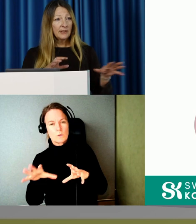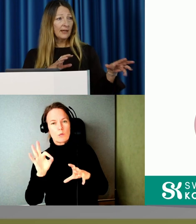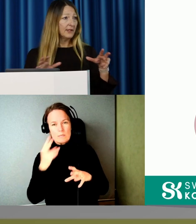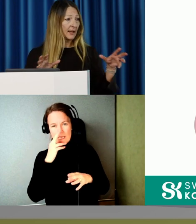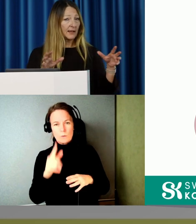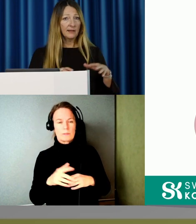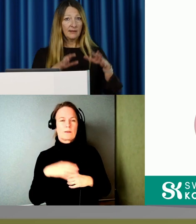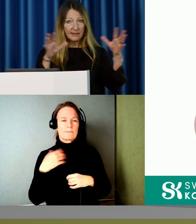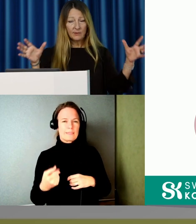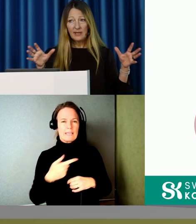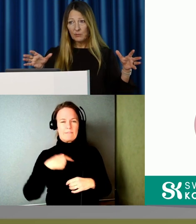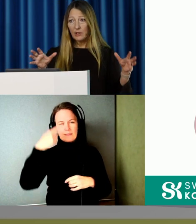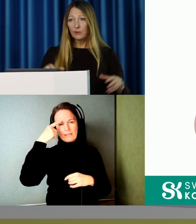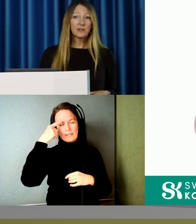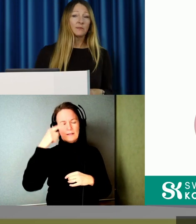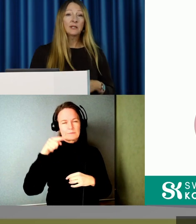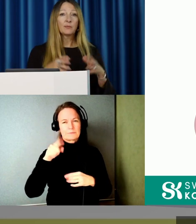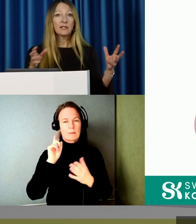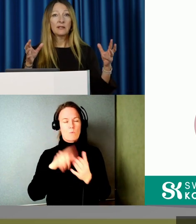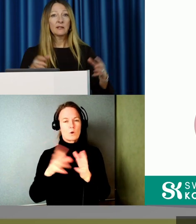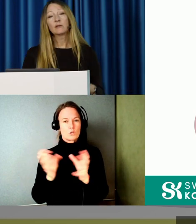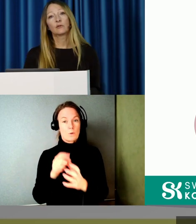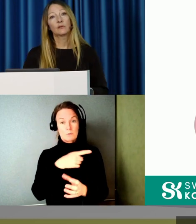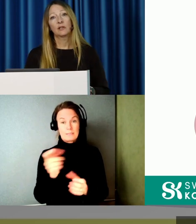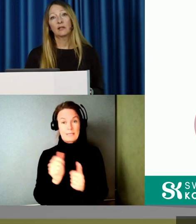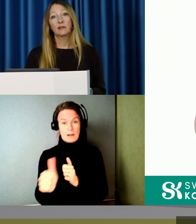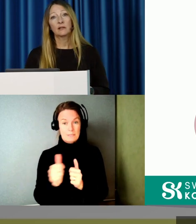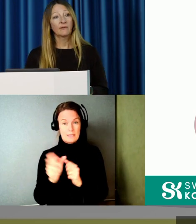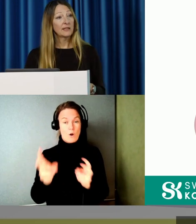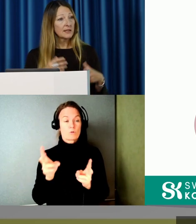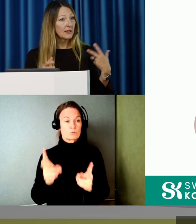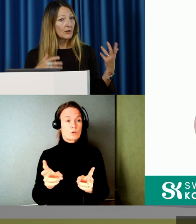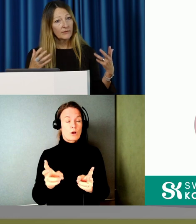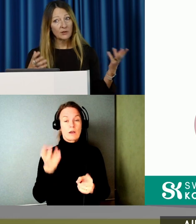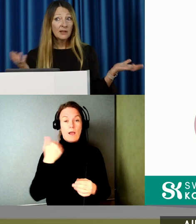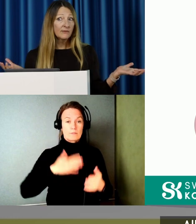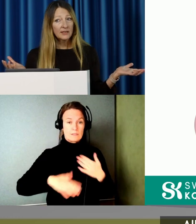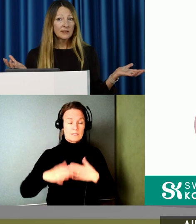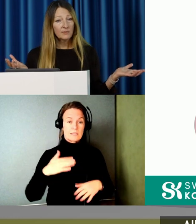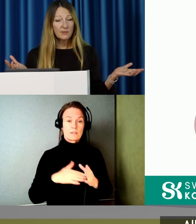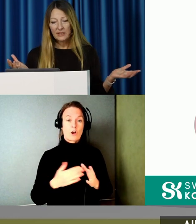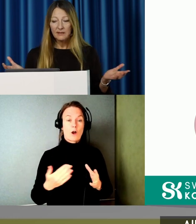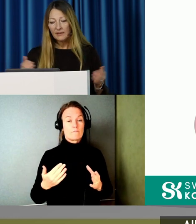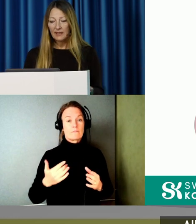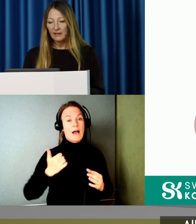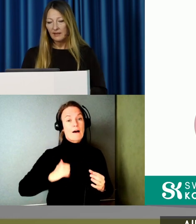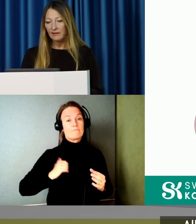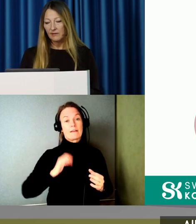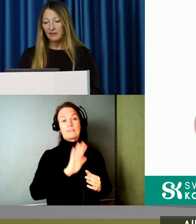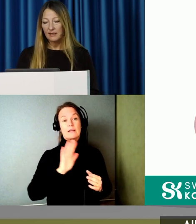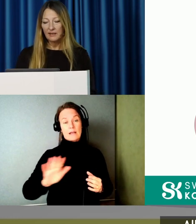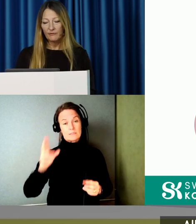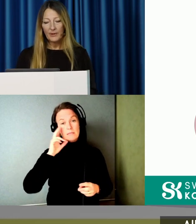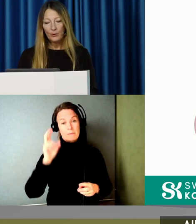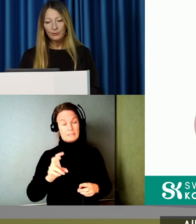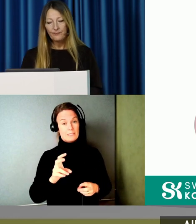Och det är där vi tänker att den här målgruppen som ni representerar också. Kan vara intresserad av. Alltså användarnas perspektiv helt enkelt.